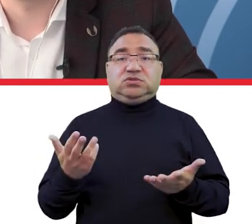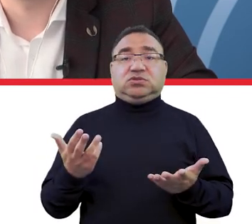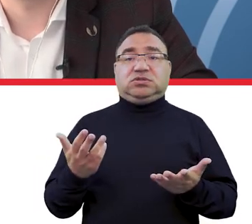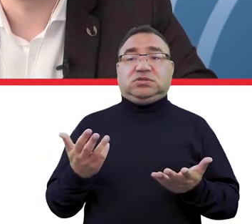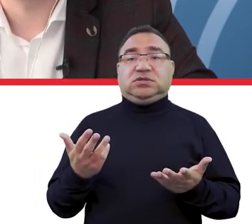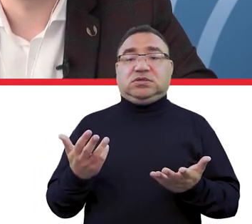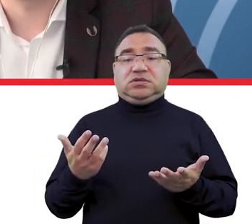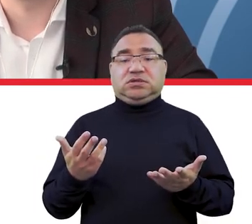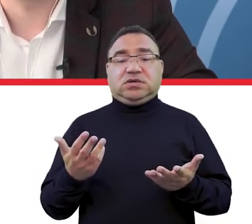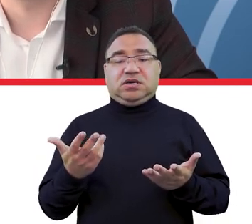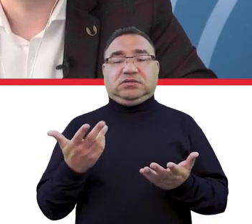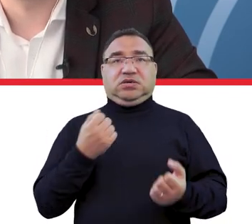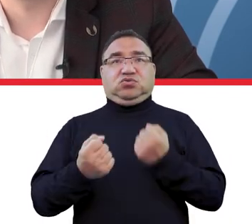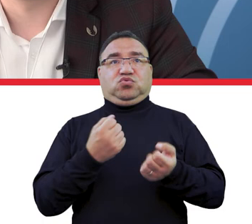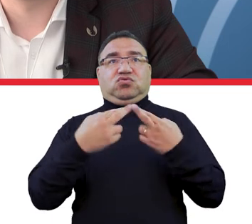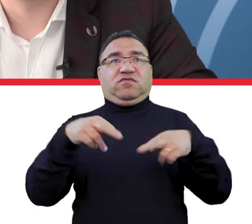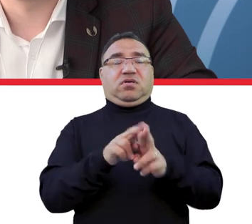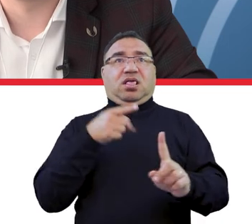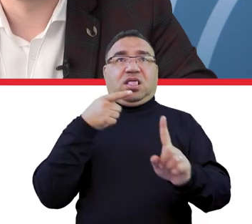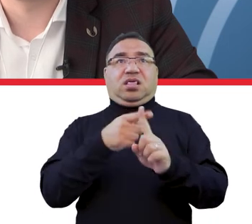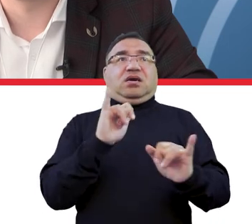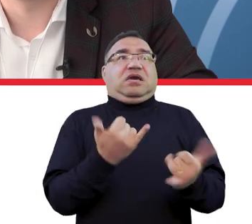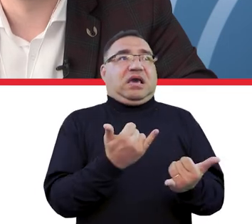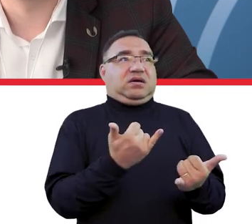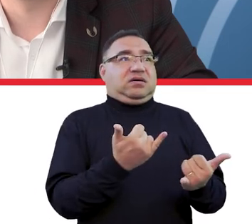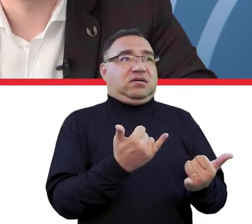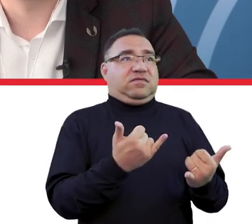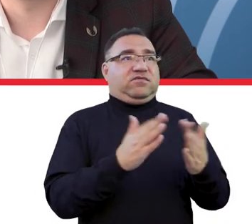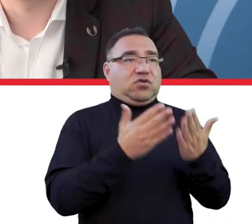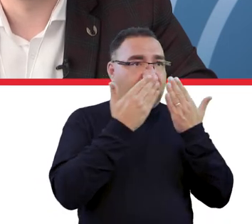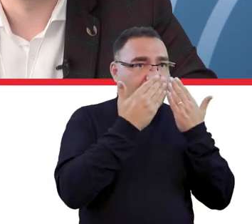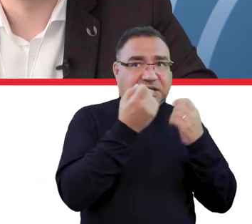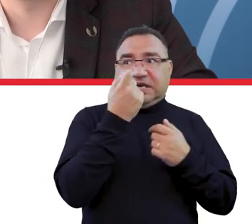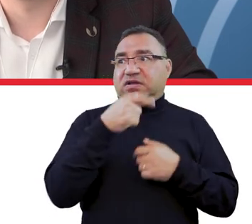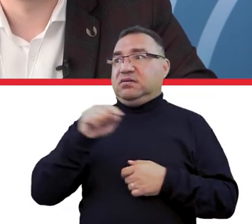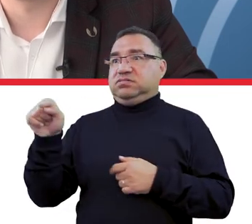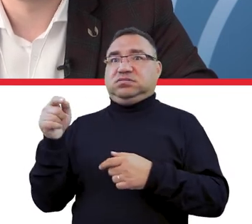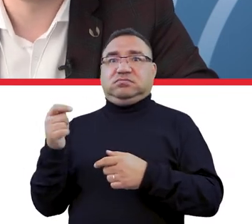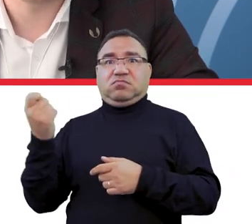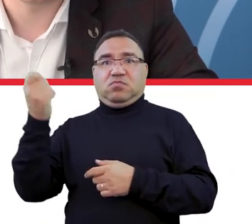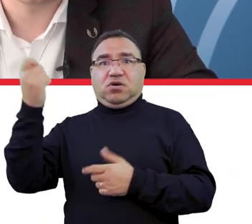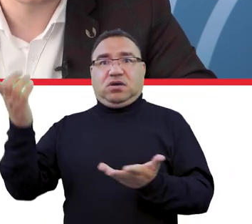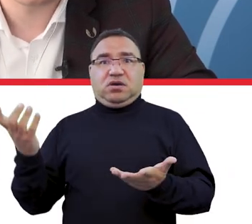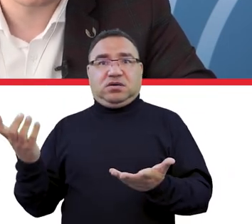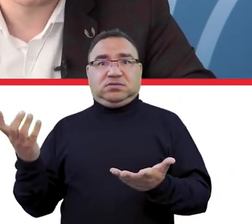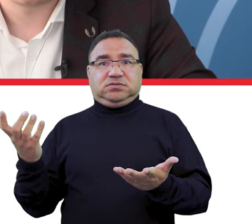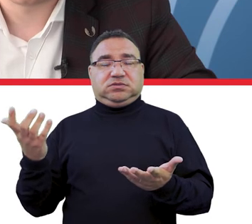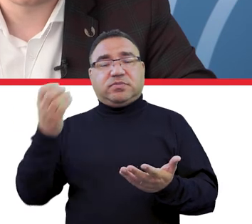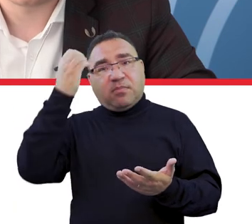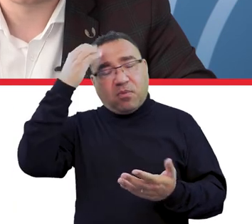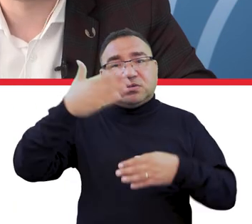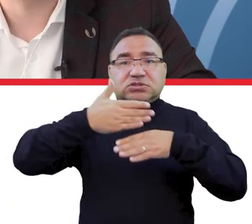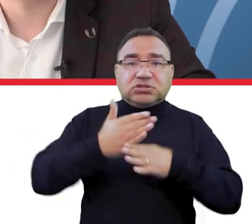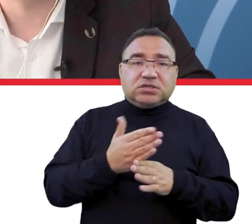rzeczy trudno realizowalnych i tak zorganizować, żeby rzeczywiście bardzo mądrze